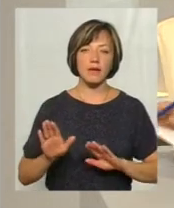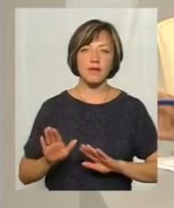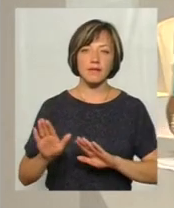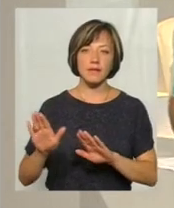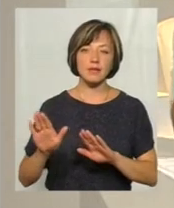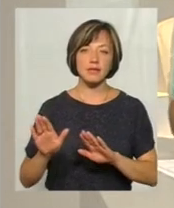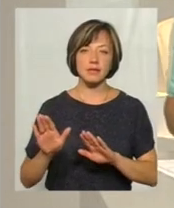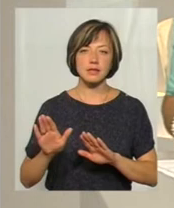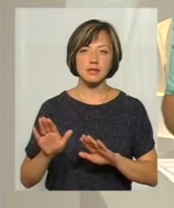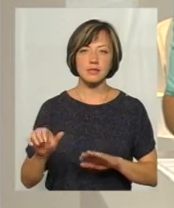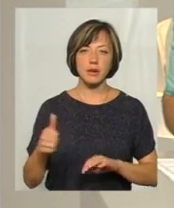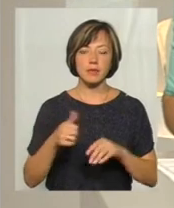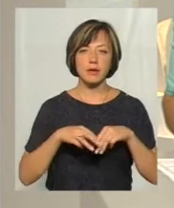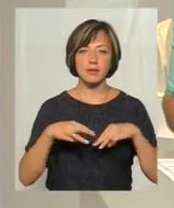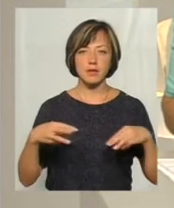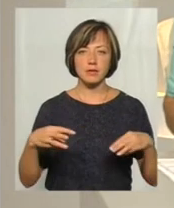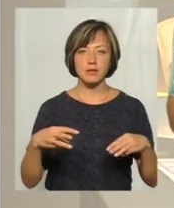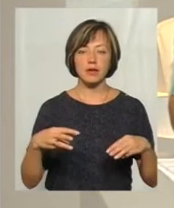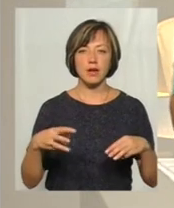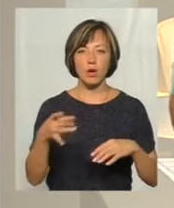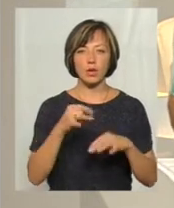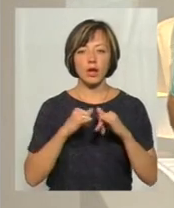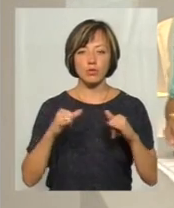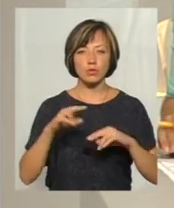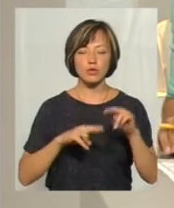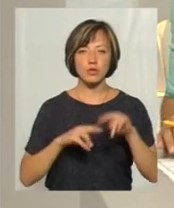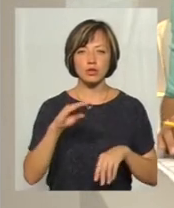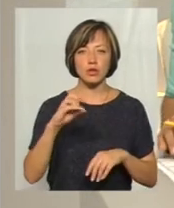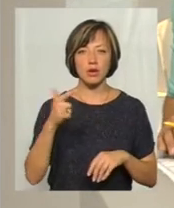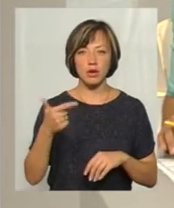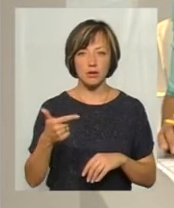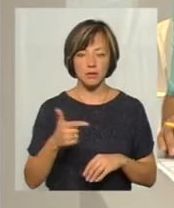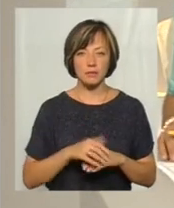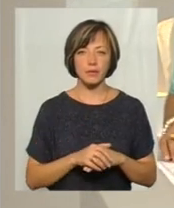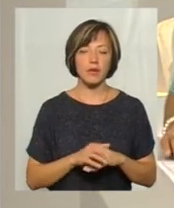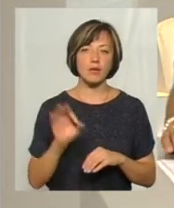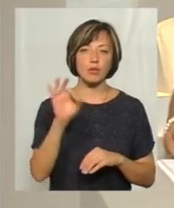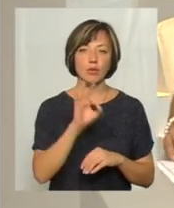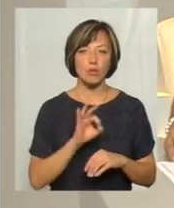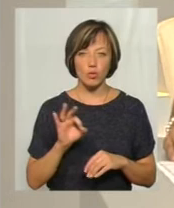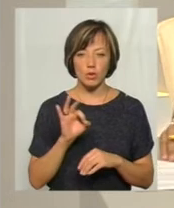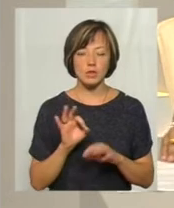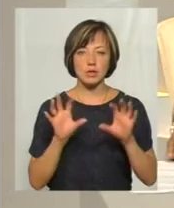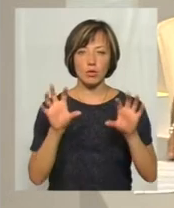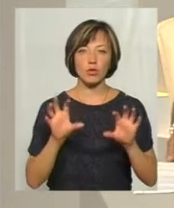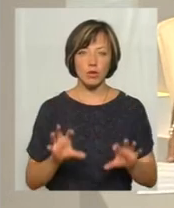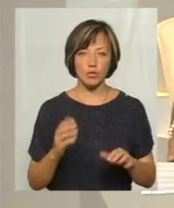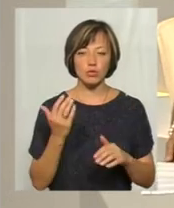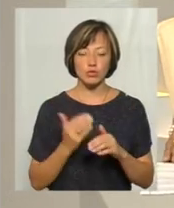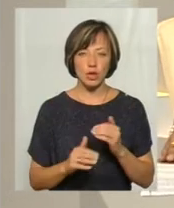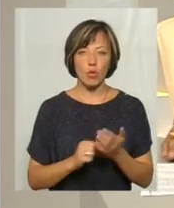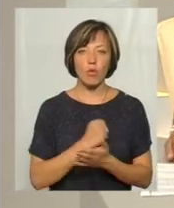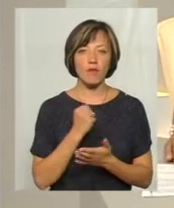-міністра, міністра регіонального розвитку, будівництва та житлово-комунального господарства Геннадія Зубка щодо законодавства, яке вже